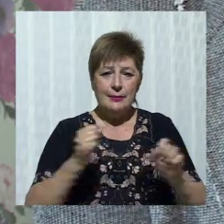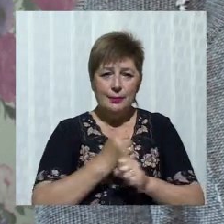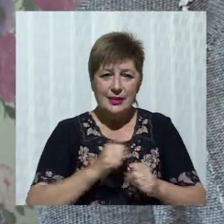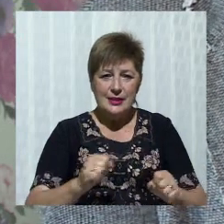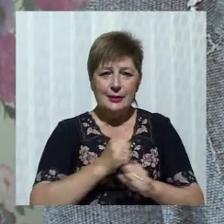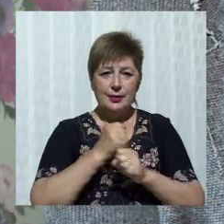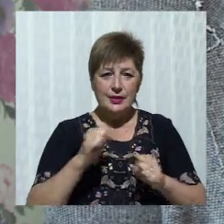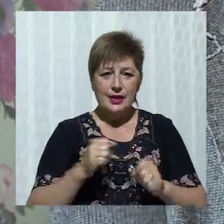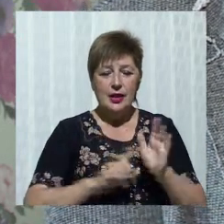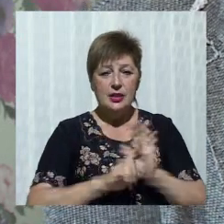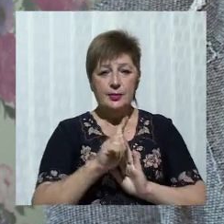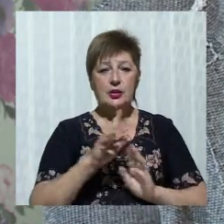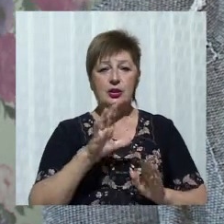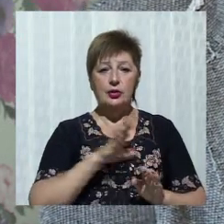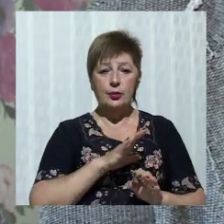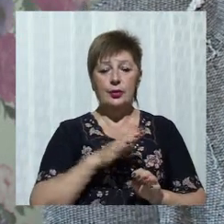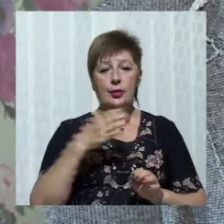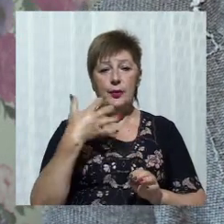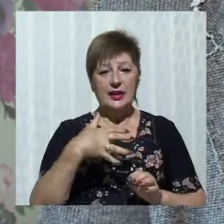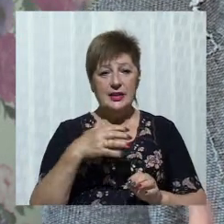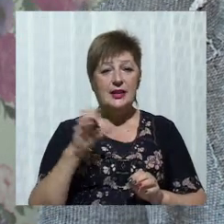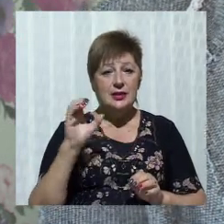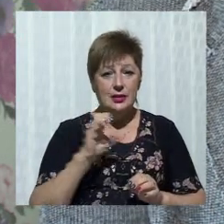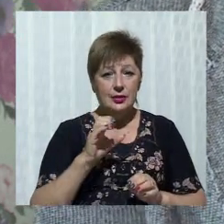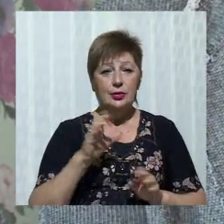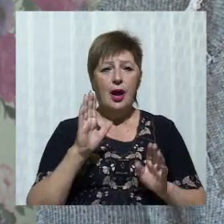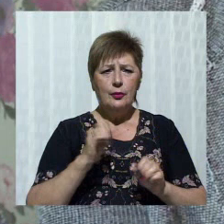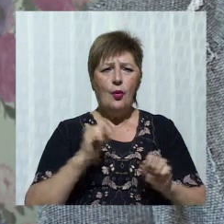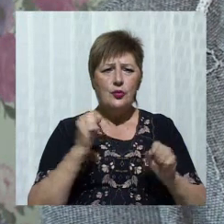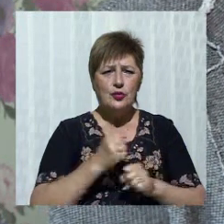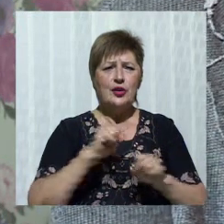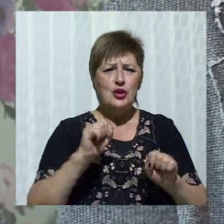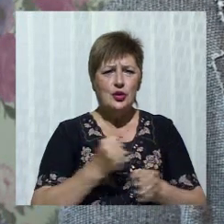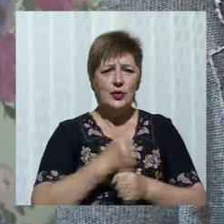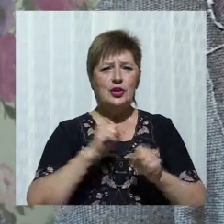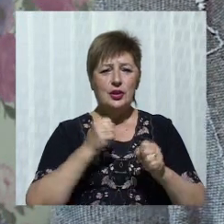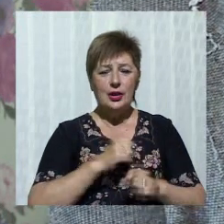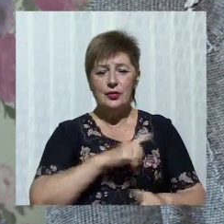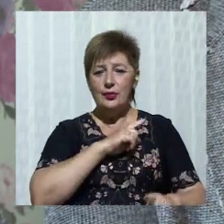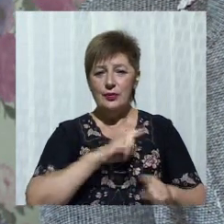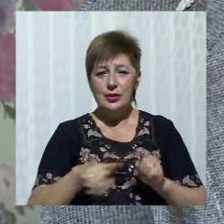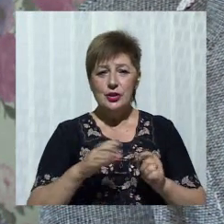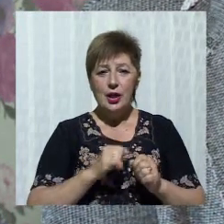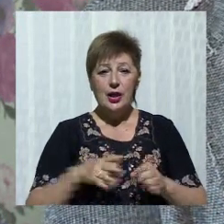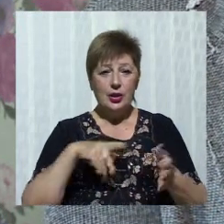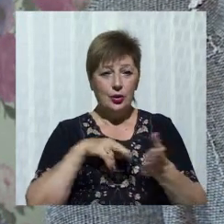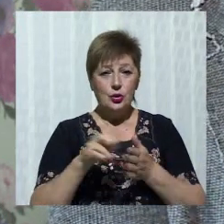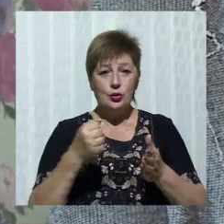чи навіть 50 секунд. І потім вже швидше, швидше, швидше, швидше. І дійшов до 21